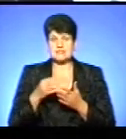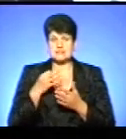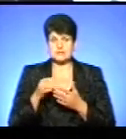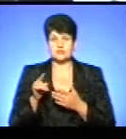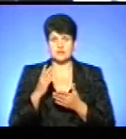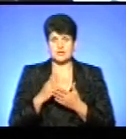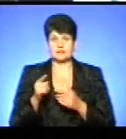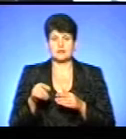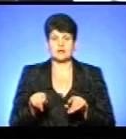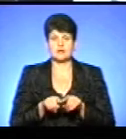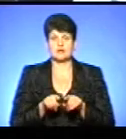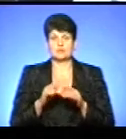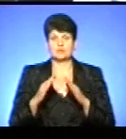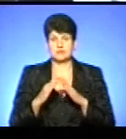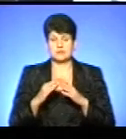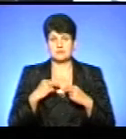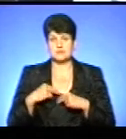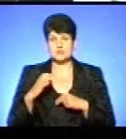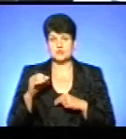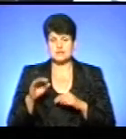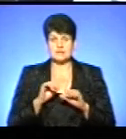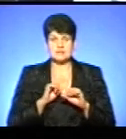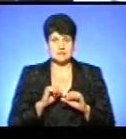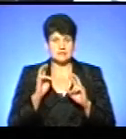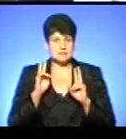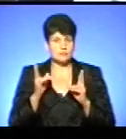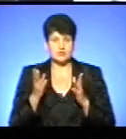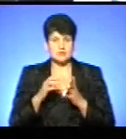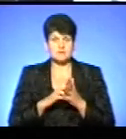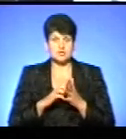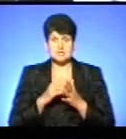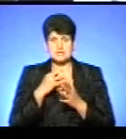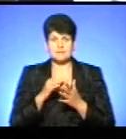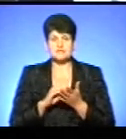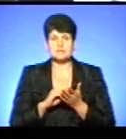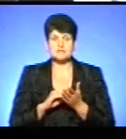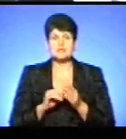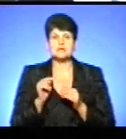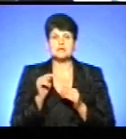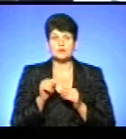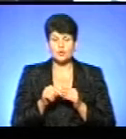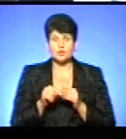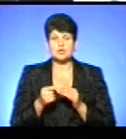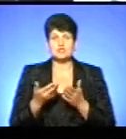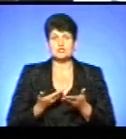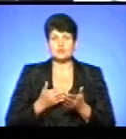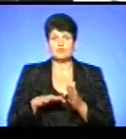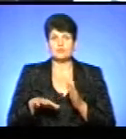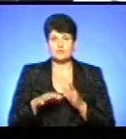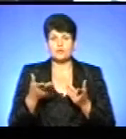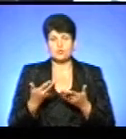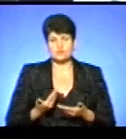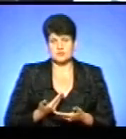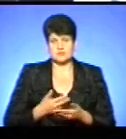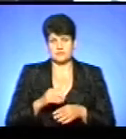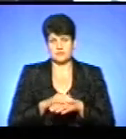що є такий будинок. Працівниця соціального захисту, не знаю, по якій причині, сказала, записуєте тільки той будинок, в житлову площу, в якому ви проживаєте